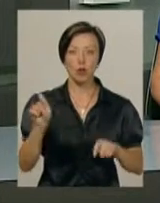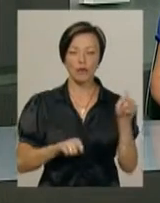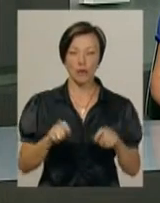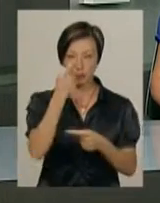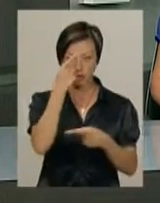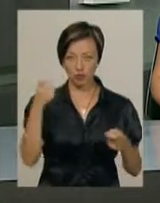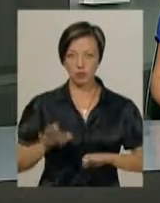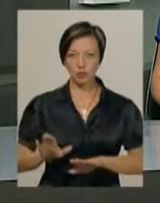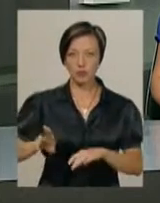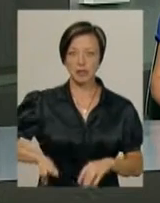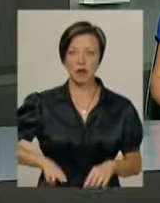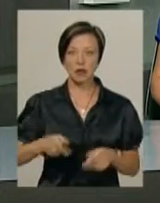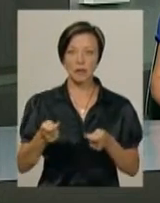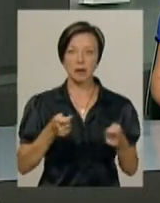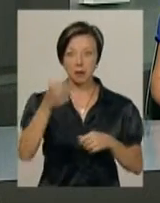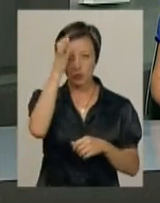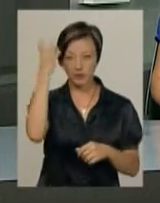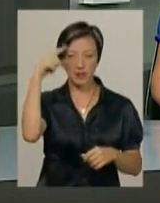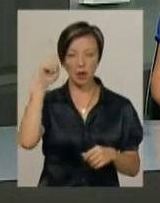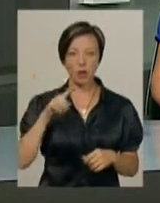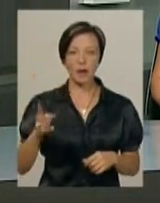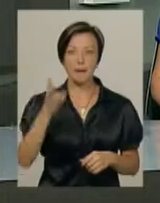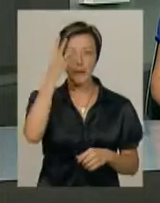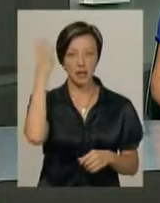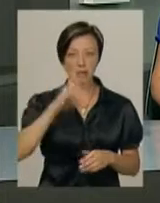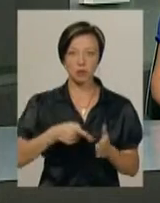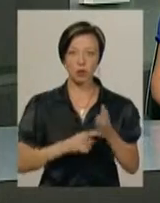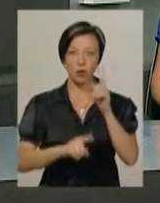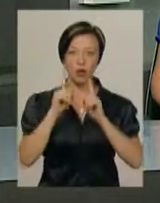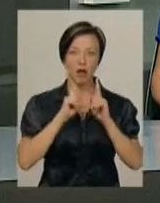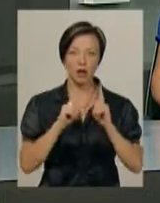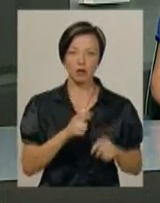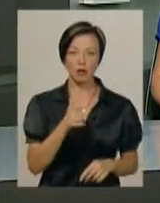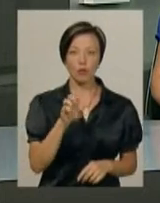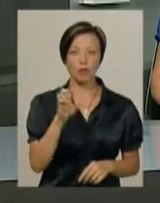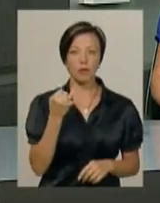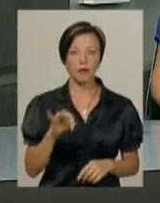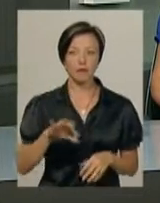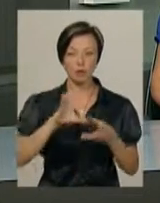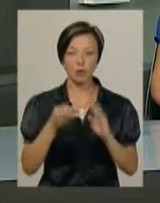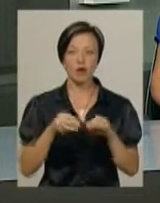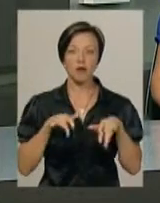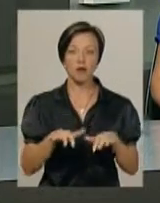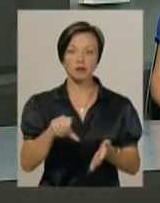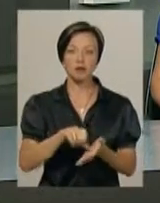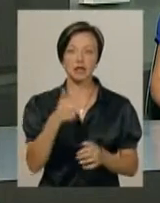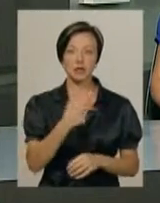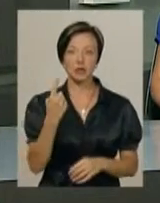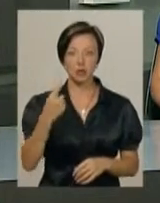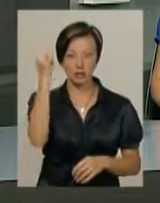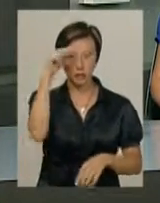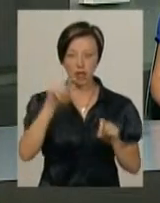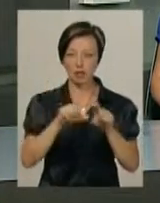це повідомила заступник директора Департаменту освіти та науки Хмельницької міської ради Світлана Губай. Усього в акції взяв участь 31